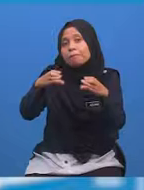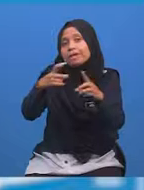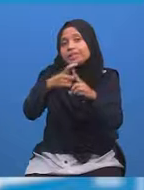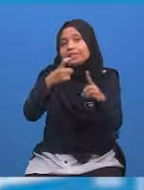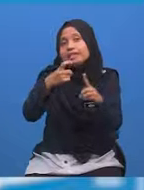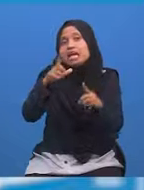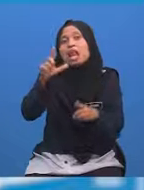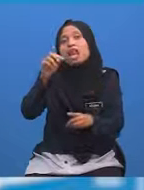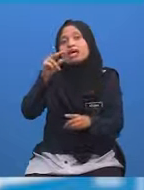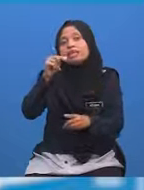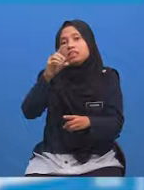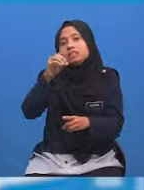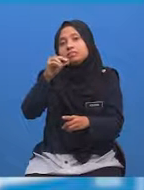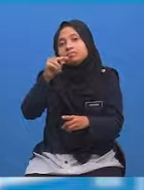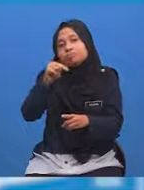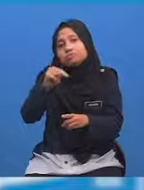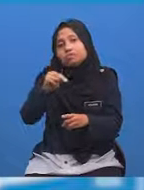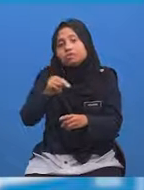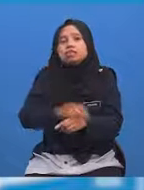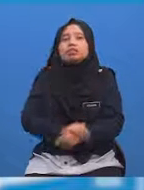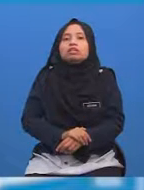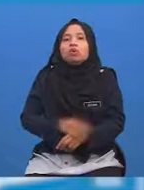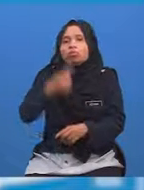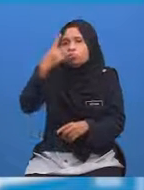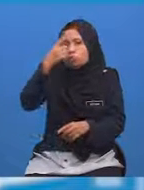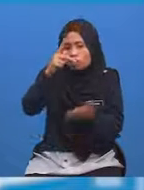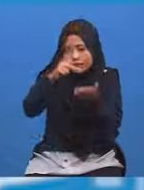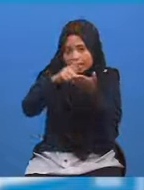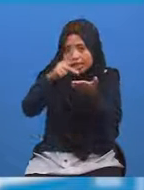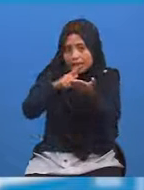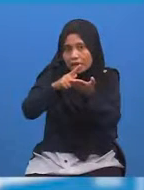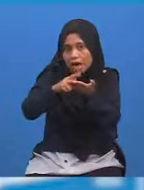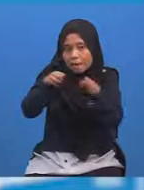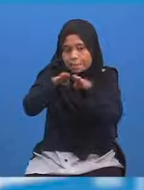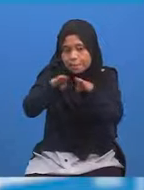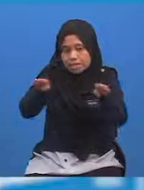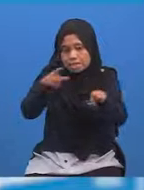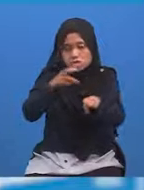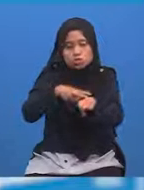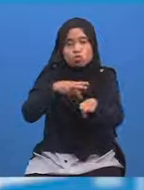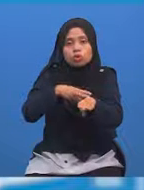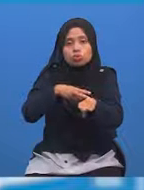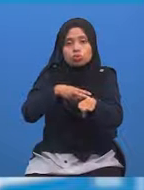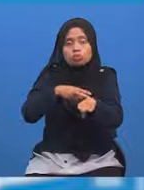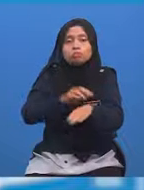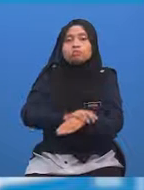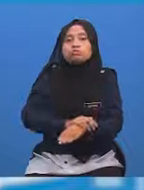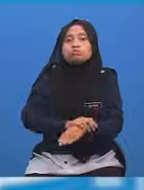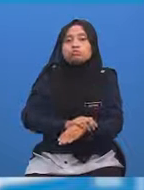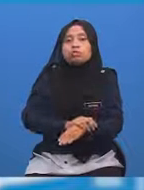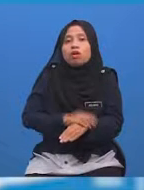London Oleh itu Untuk mengira beza waktu di antara dua buah bandar ini